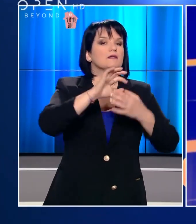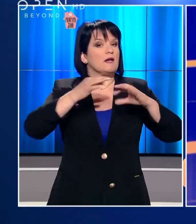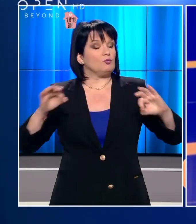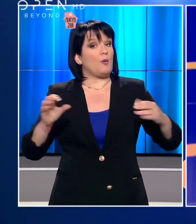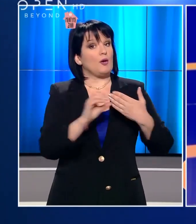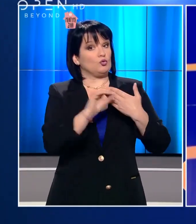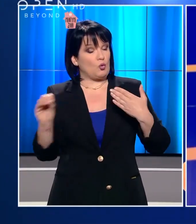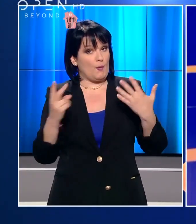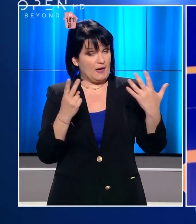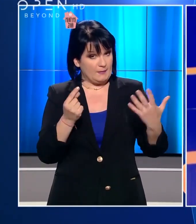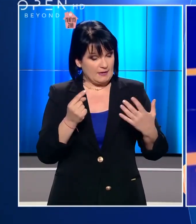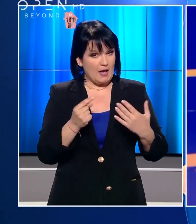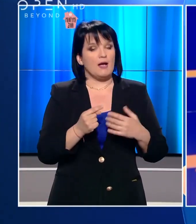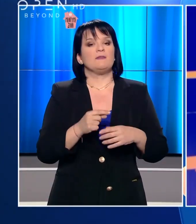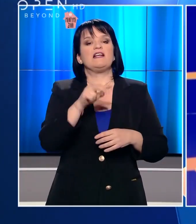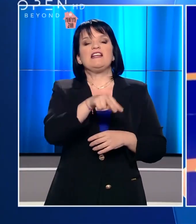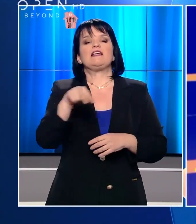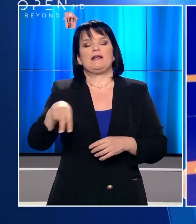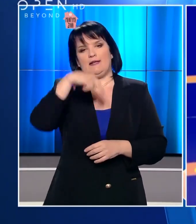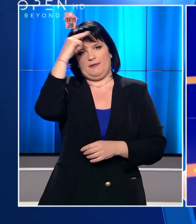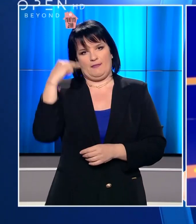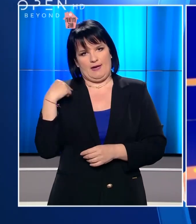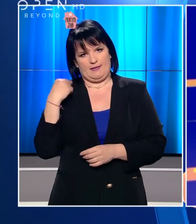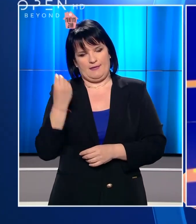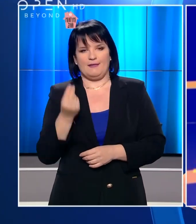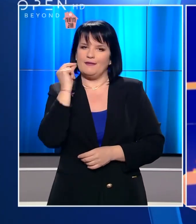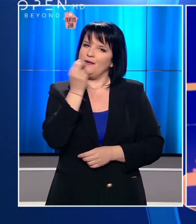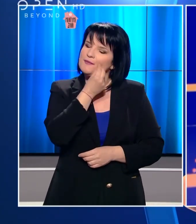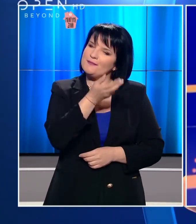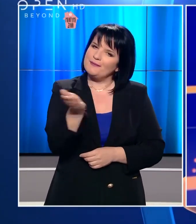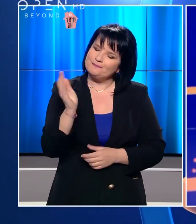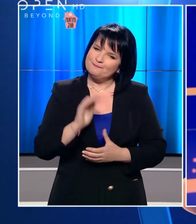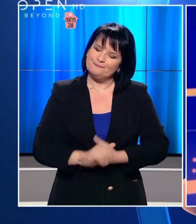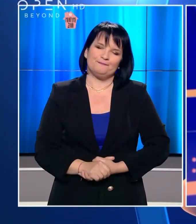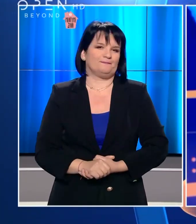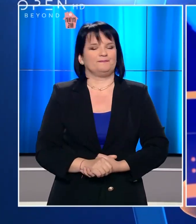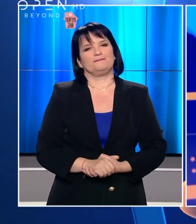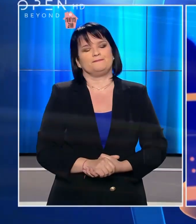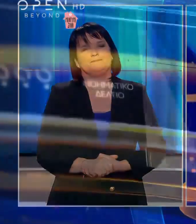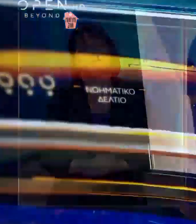αναλυτικά στο κεντρικό δελτίο του Open στις 7.30 με την Νίκη Λιμπεράκη. Καλό απόγευμα σε όλους.